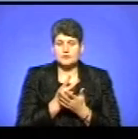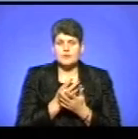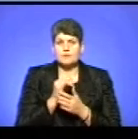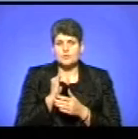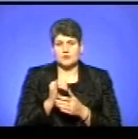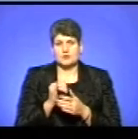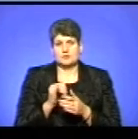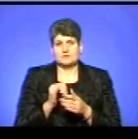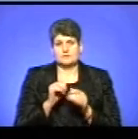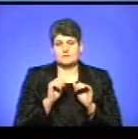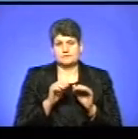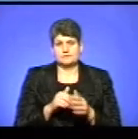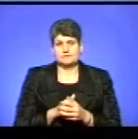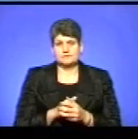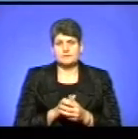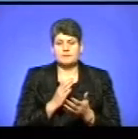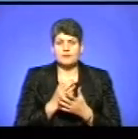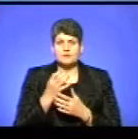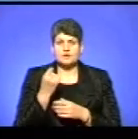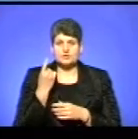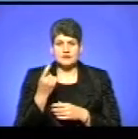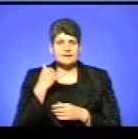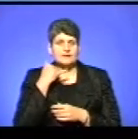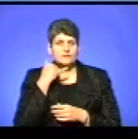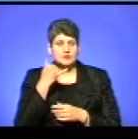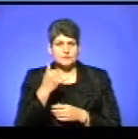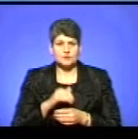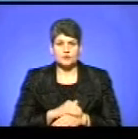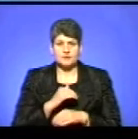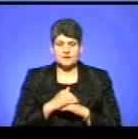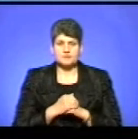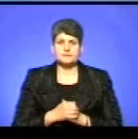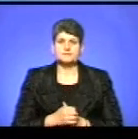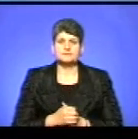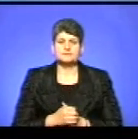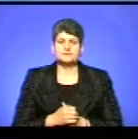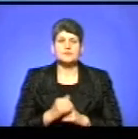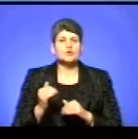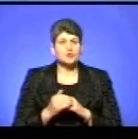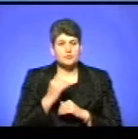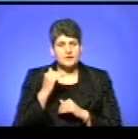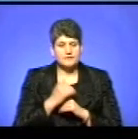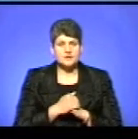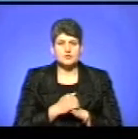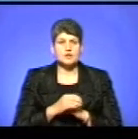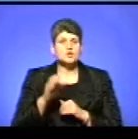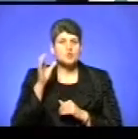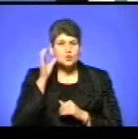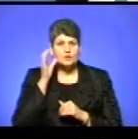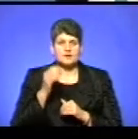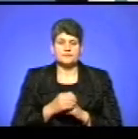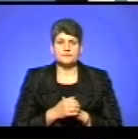негативний лад віруючих. Маємо ще один телефонний дзвінок. Доброго вечора. Добрий вечір. Слухайте,